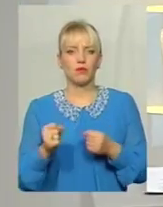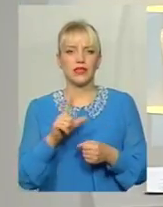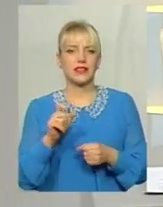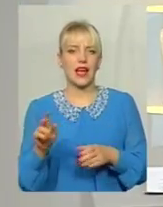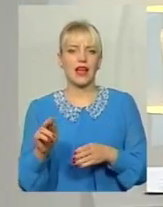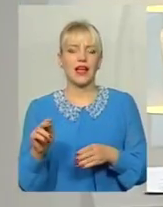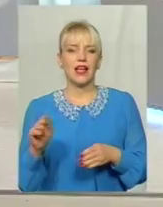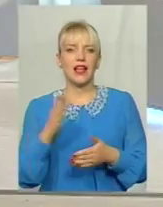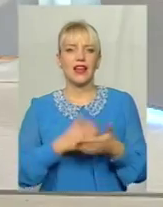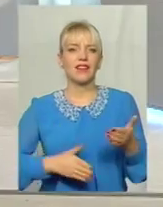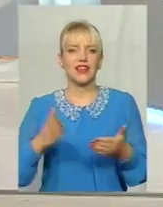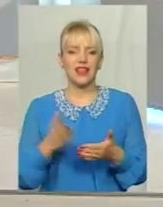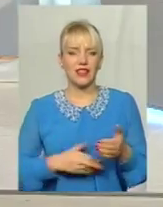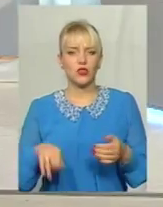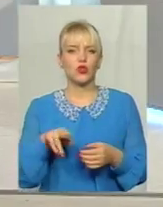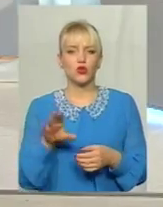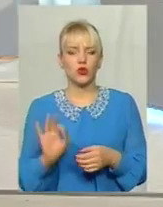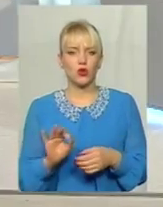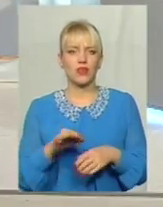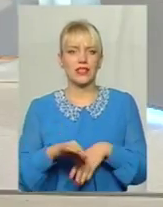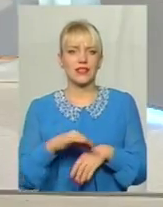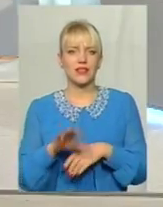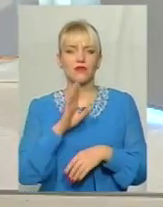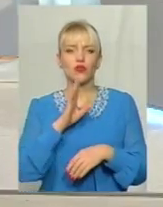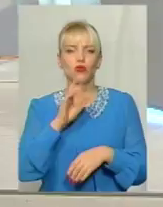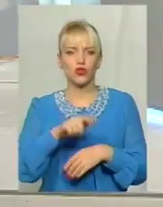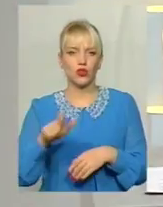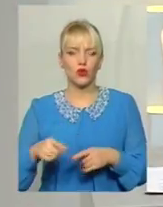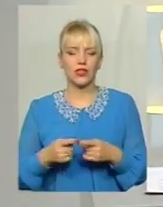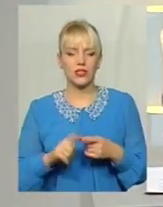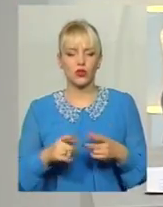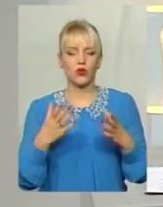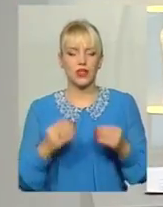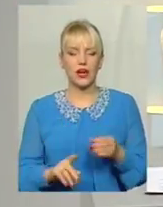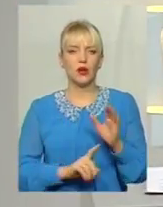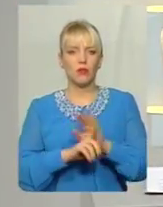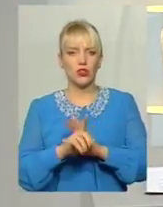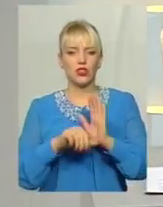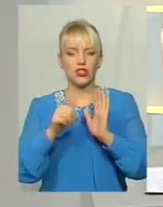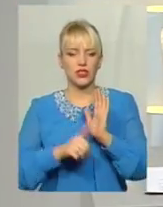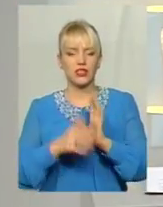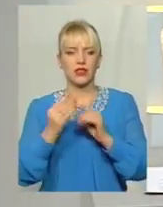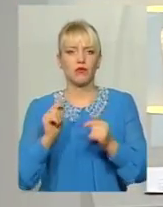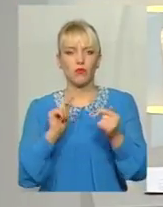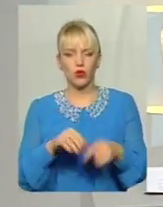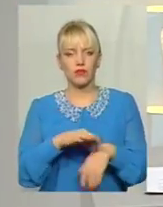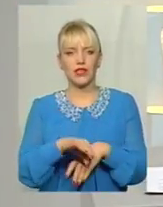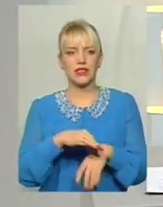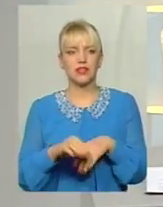щодо жінок І з цього дня стартує оцих 16 днів проти насильства Тут